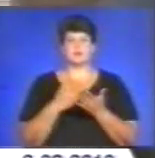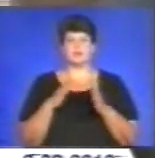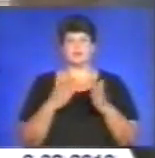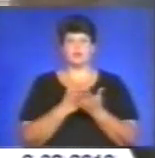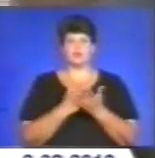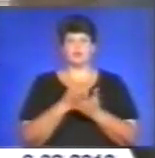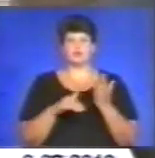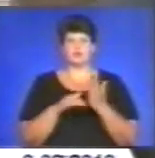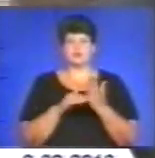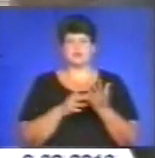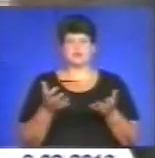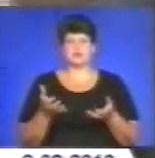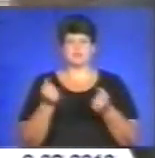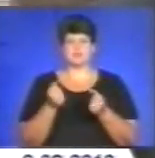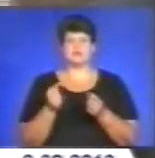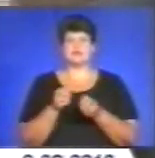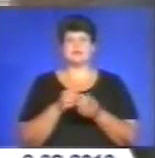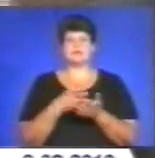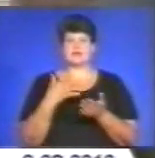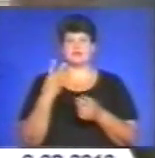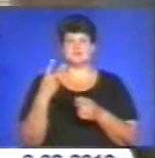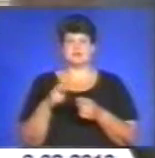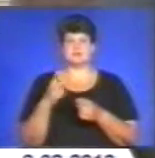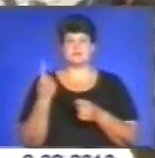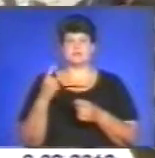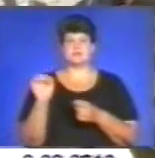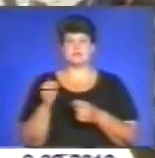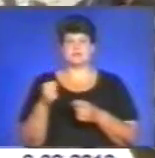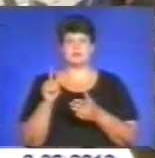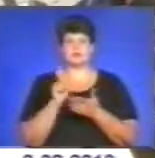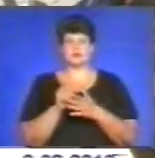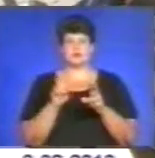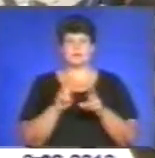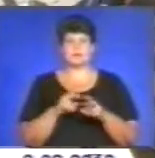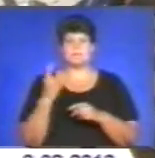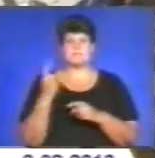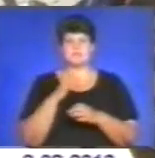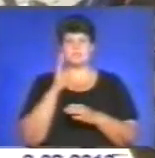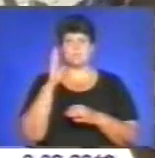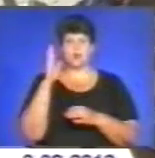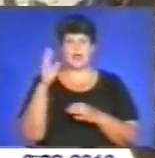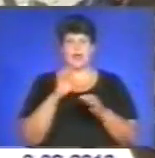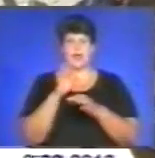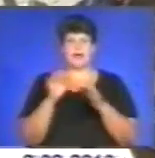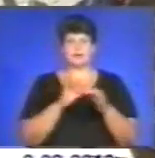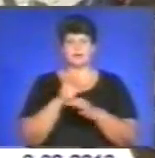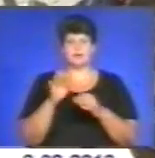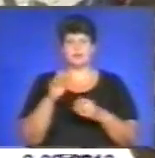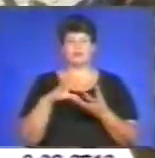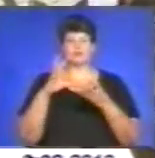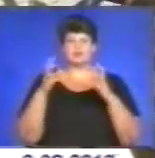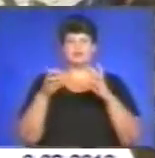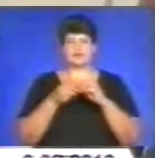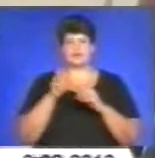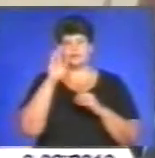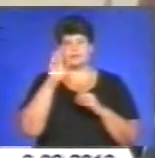підтримувати стабільність цін. А вже 21 серпня уряд має розглянути перший проєкт держбюджету на наступний рік. В першу чергу бюджет має бути